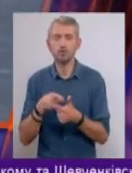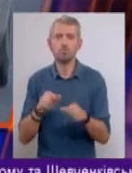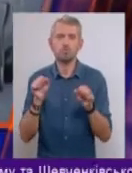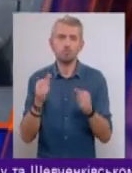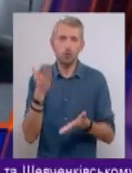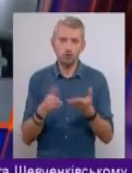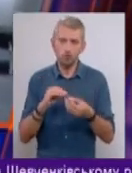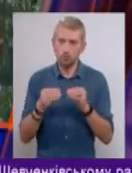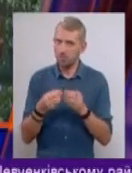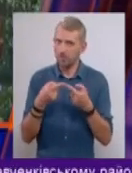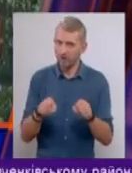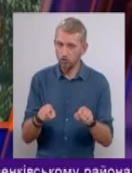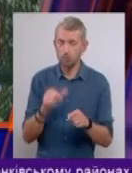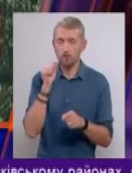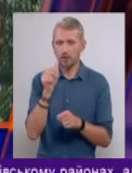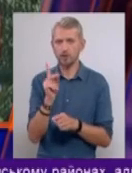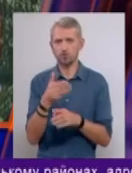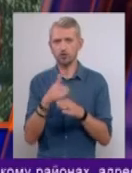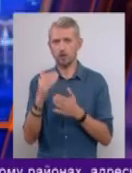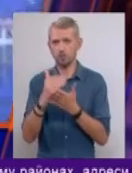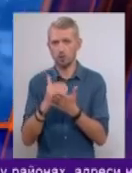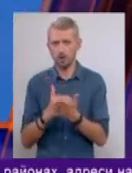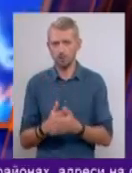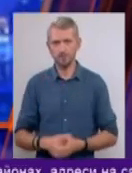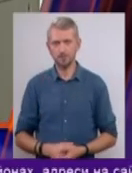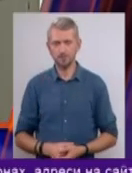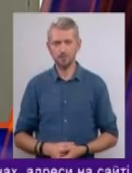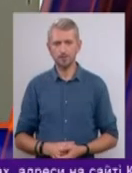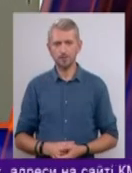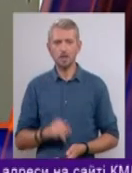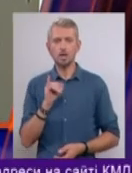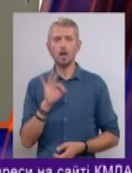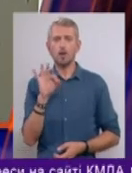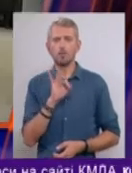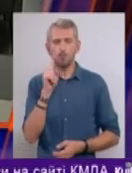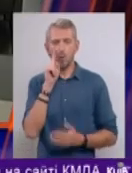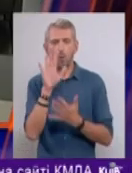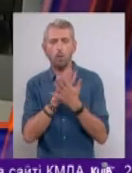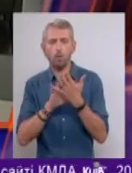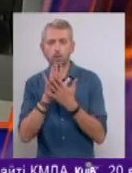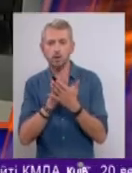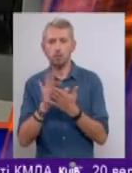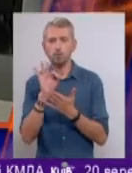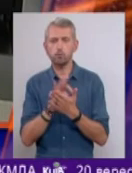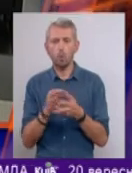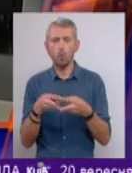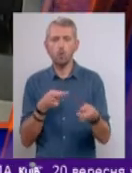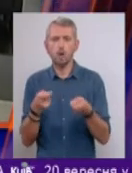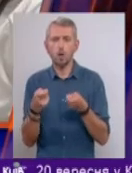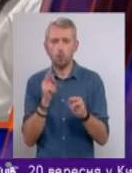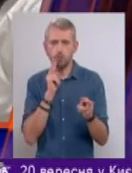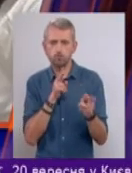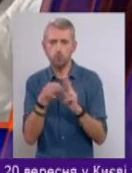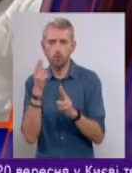проблема в іншому? Завтра в другій частині програми. І про тінь. Точніше, про урядове полювання на зарплату в